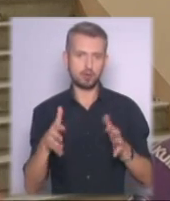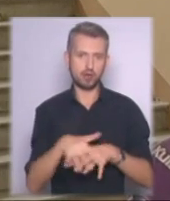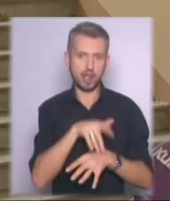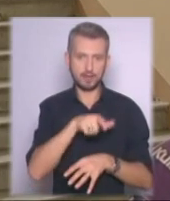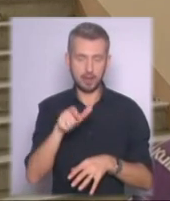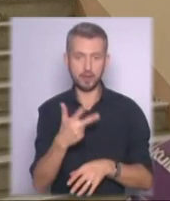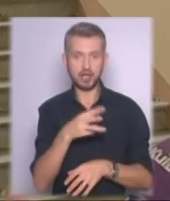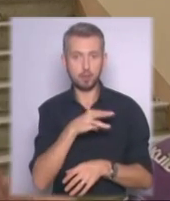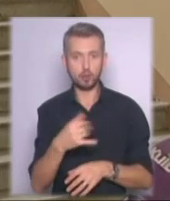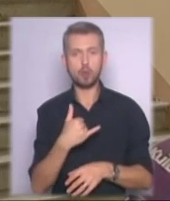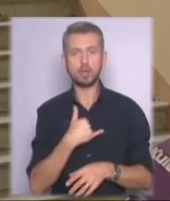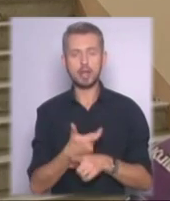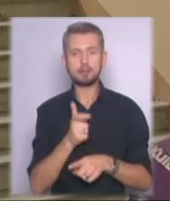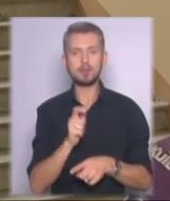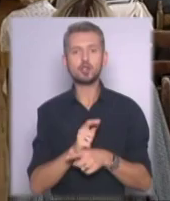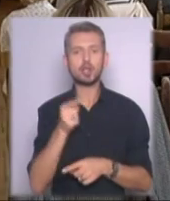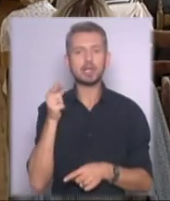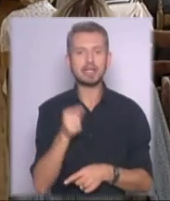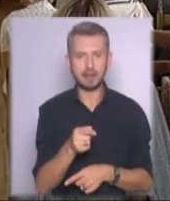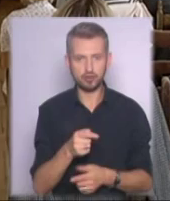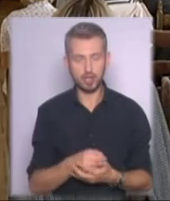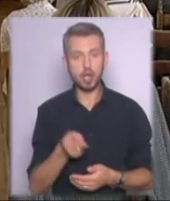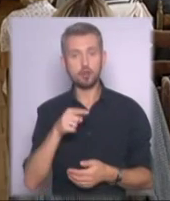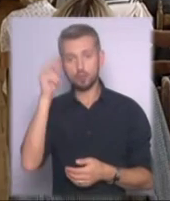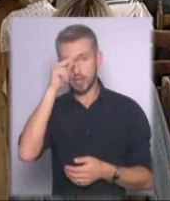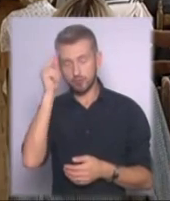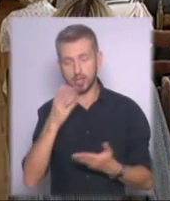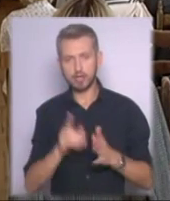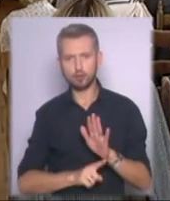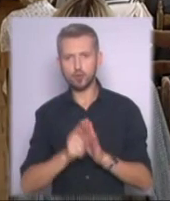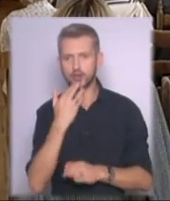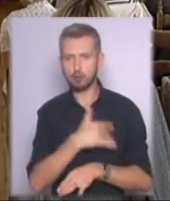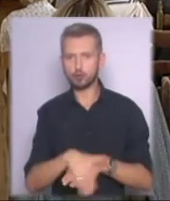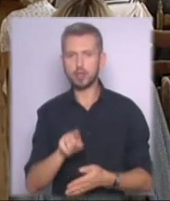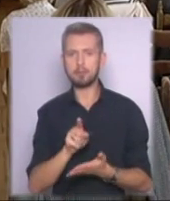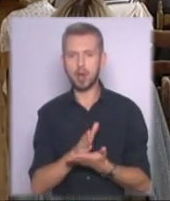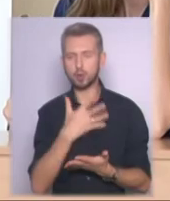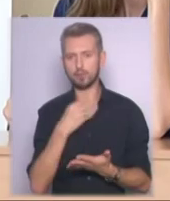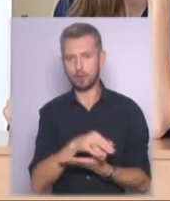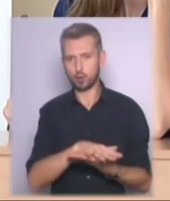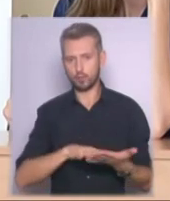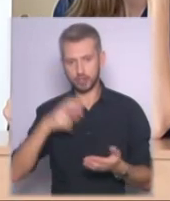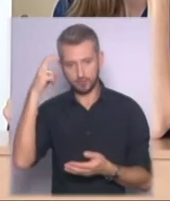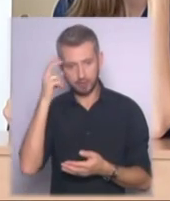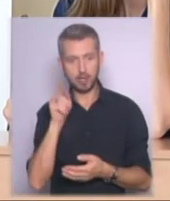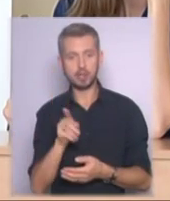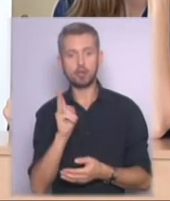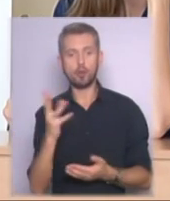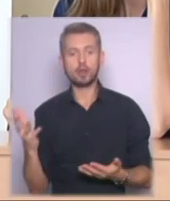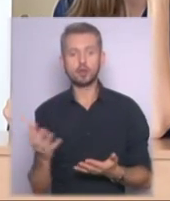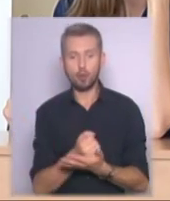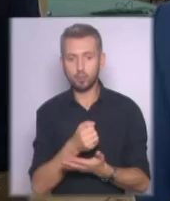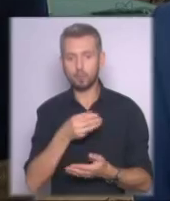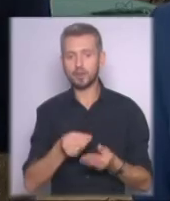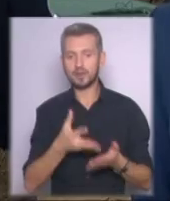мільйони, але в нас більше тисячі. Тому навчання, які розпочалися за кордоном, мають своє продовження. І в столиці ті, хто здобув цінний досвід, передають його